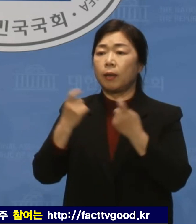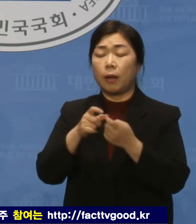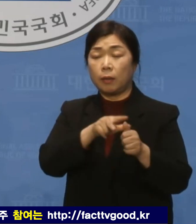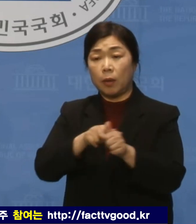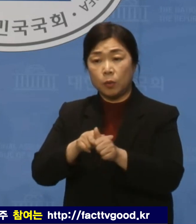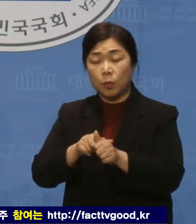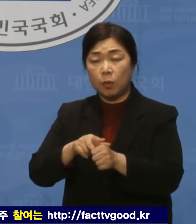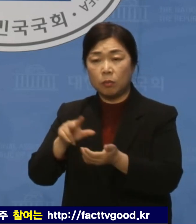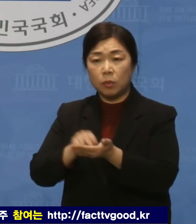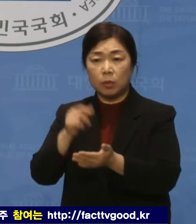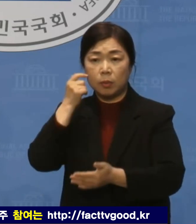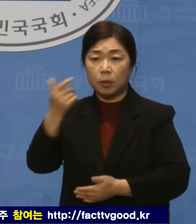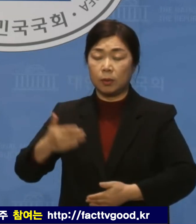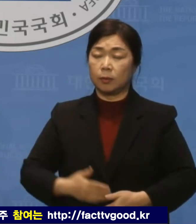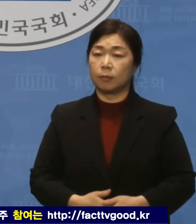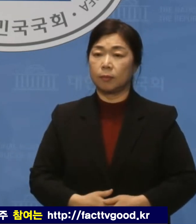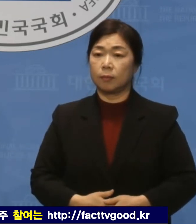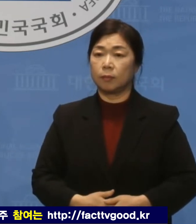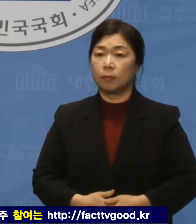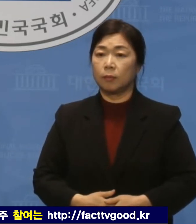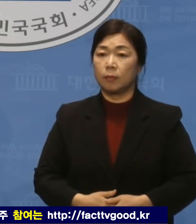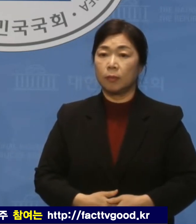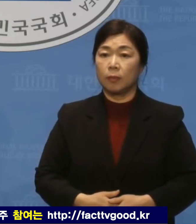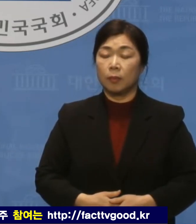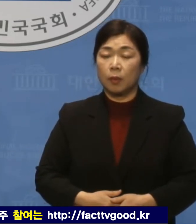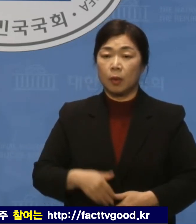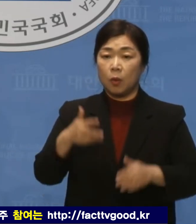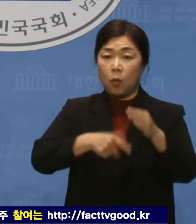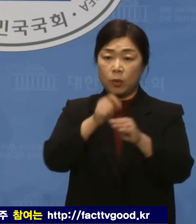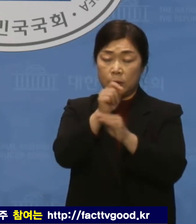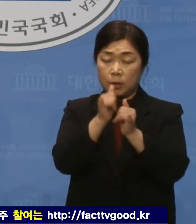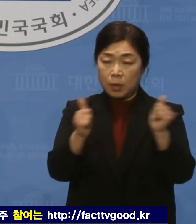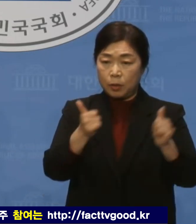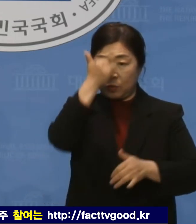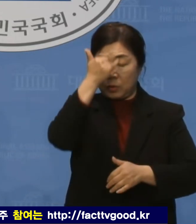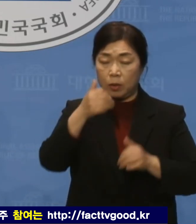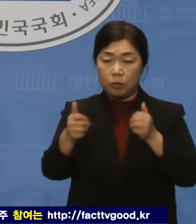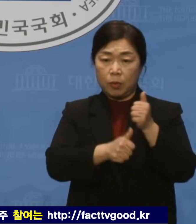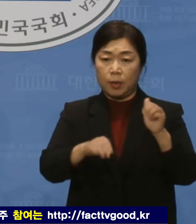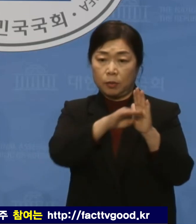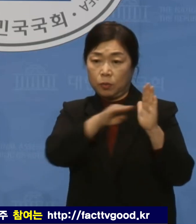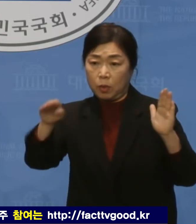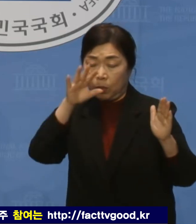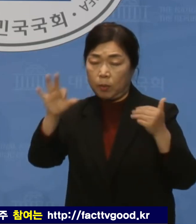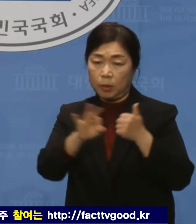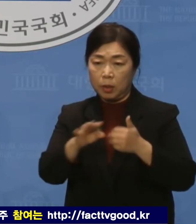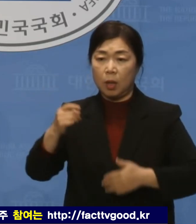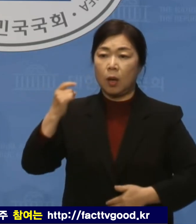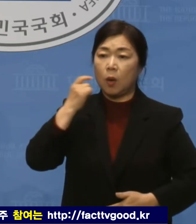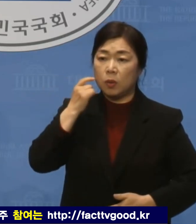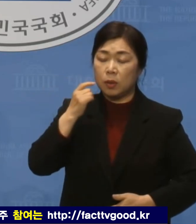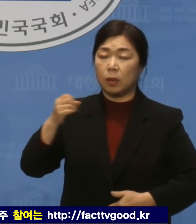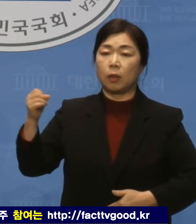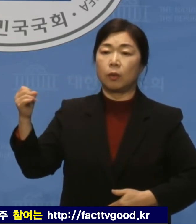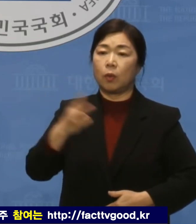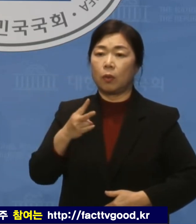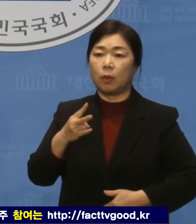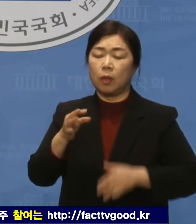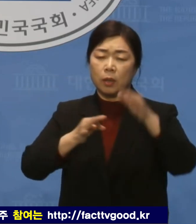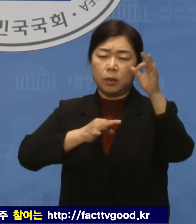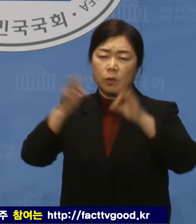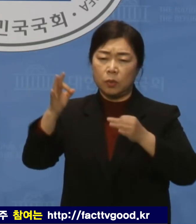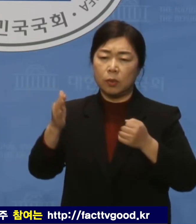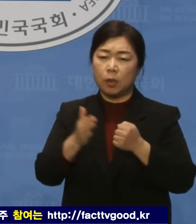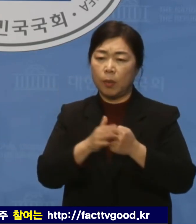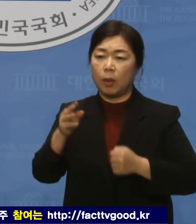공직자 윤리위원회의 기준에 따르면 거짓 또는 중과실로 3억 원 이상 재산 등록을